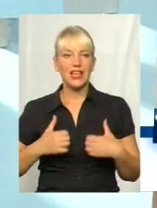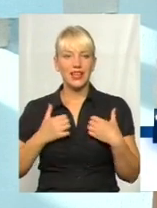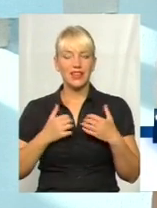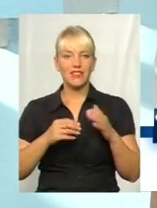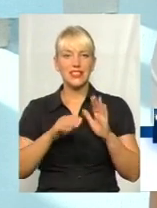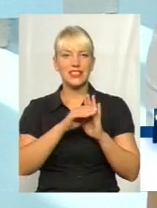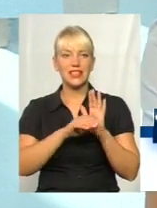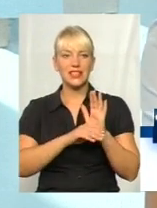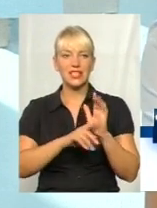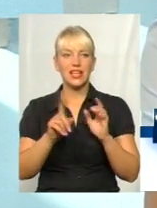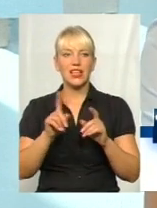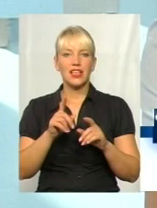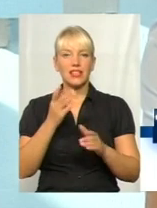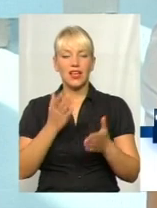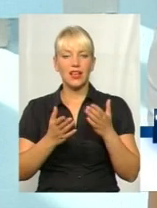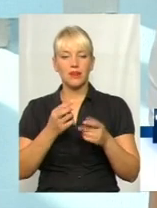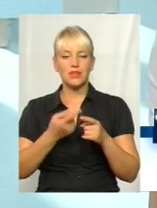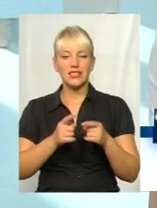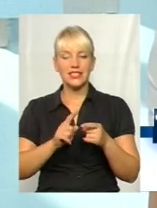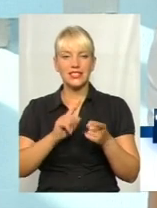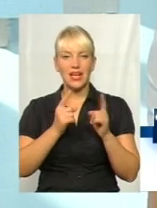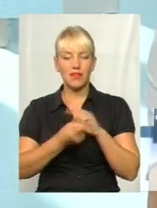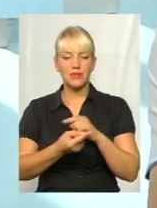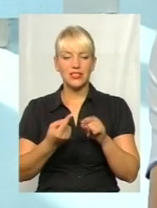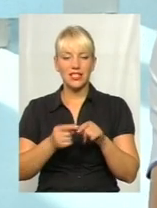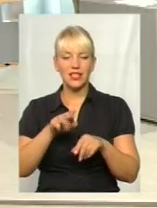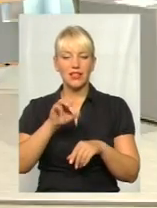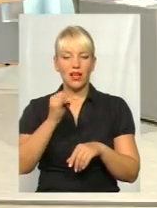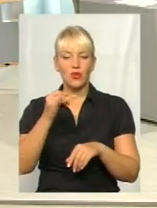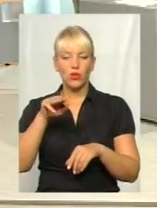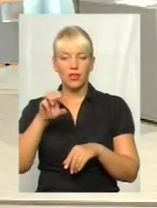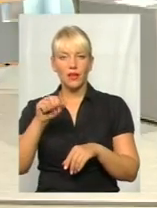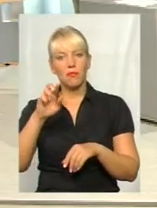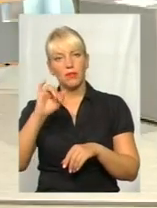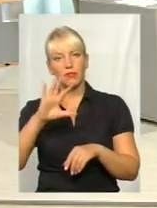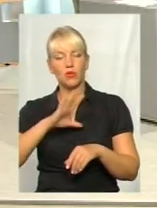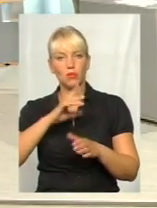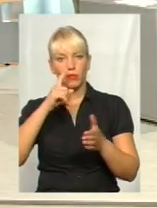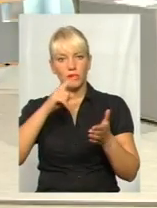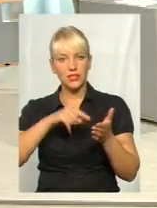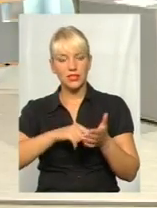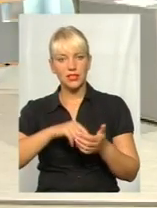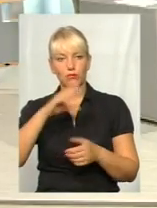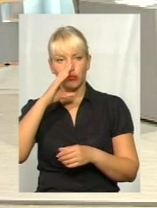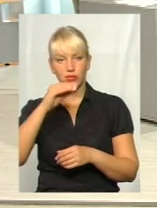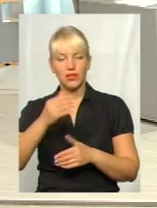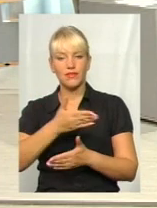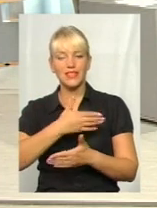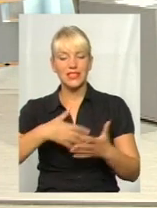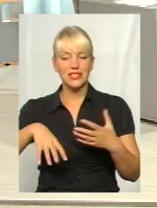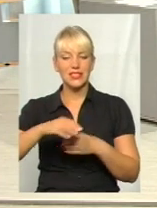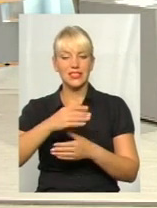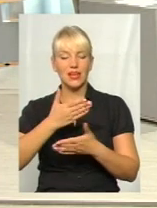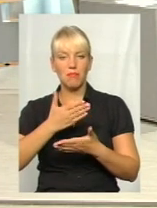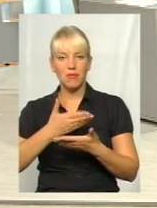Тойоти, це ж міг вказатися маршрутний транспортний засід. І я рахую, що всі ми є учасниками дорожнього руху, хай